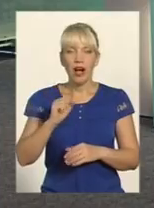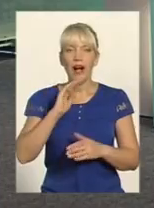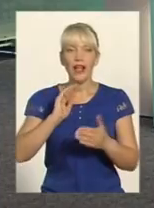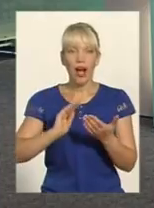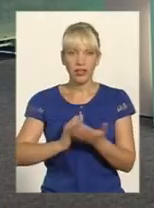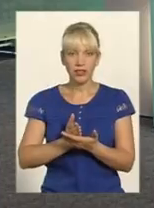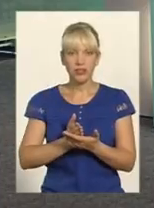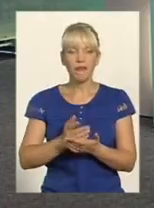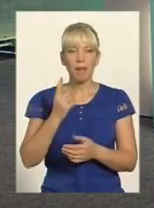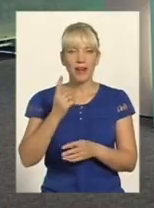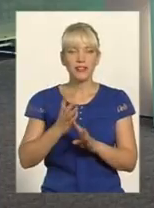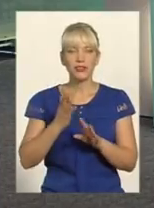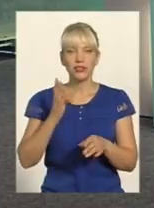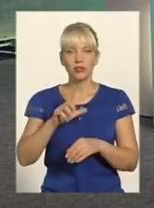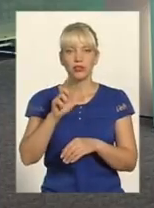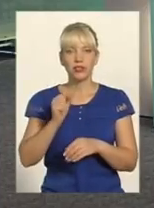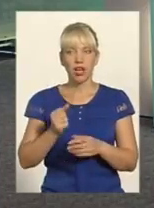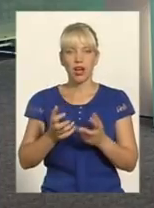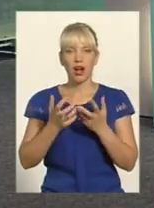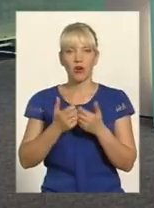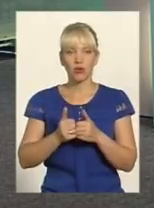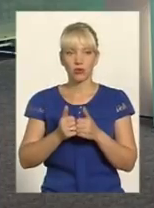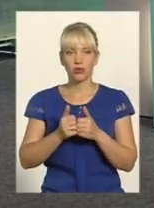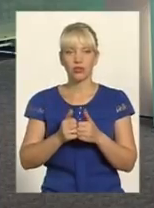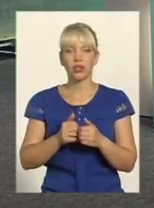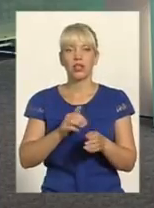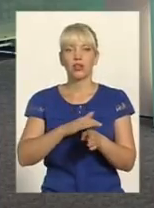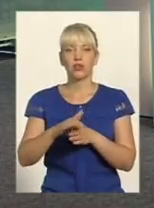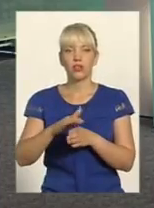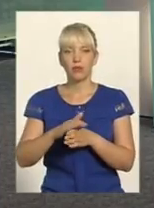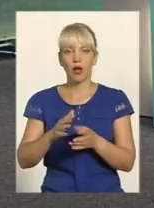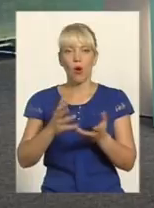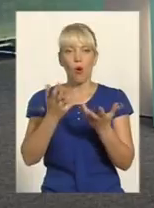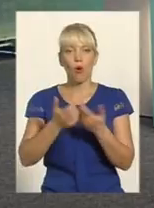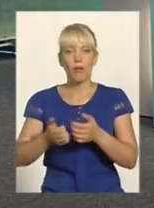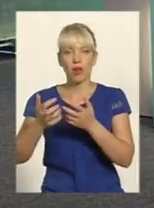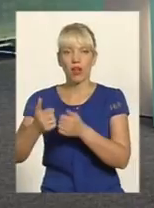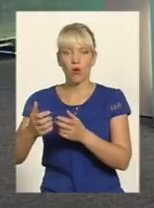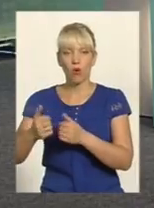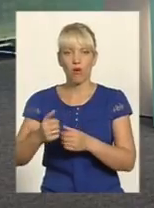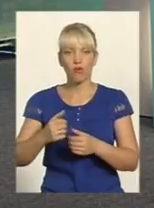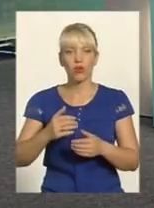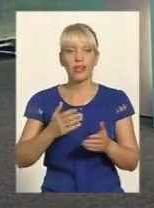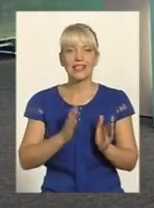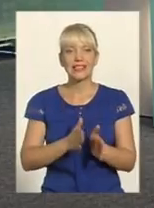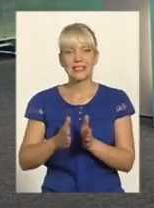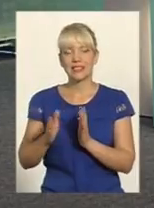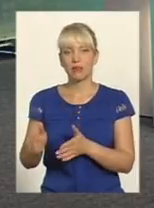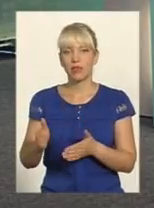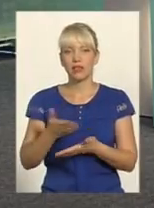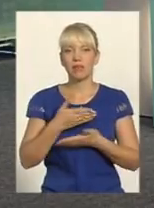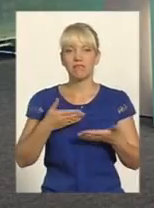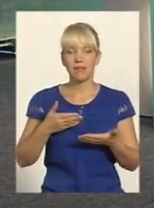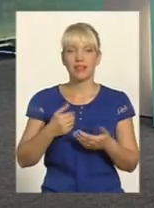в першу чергу, за рахунок дотримання обліково-реєстраційної дисципліни, ми намагаємося побачити реальний стан